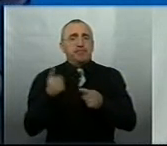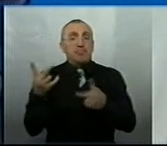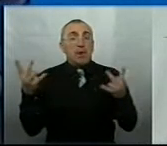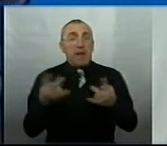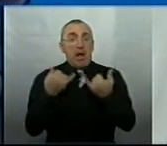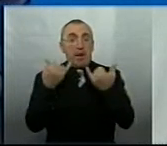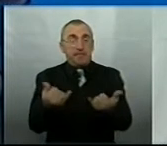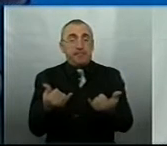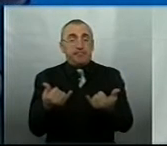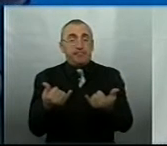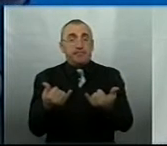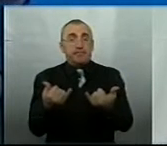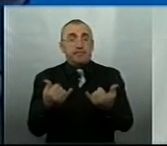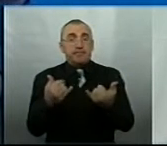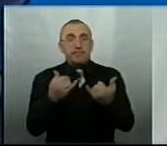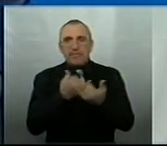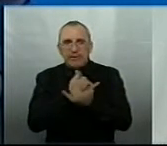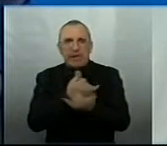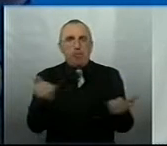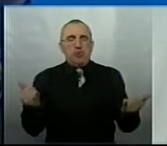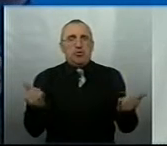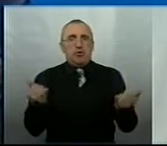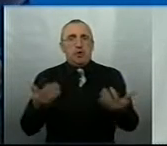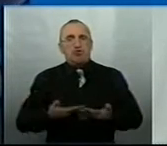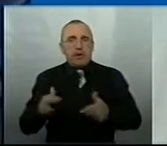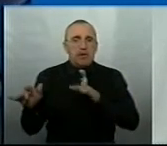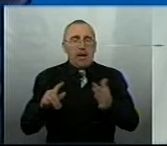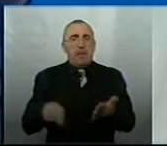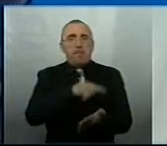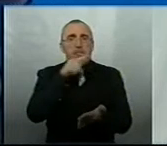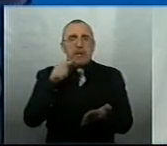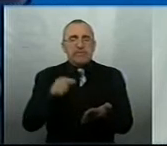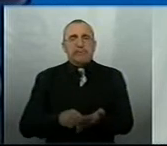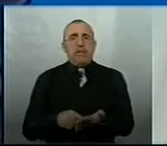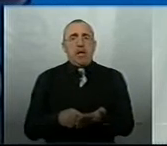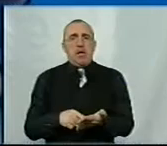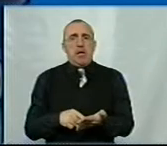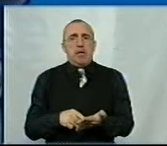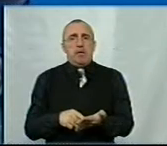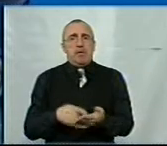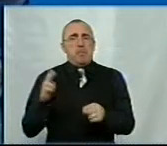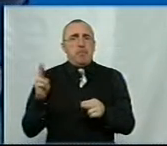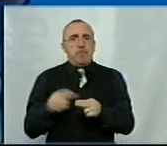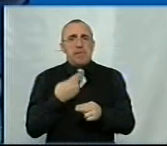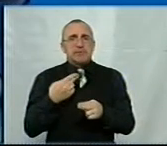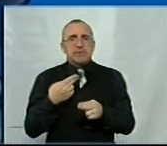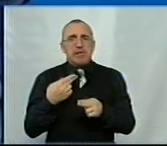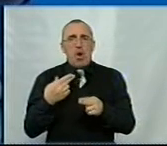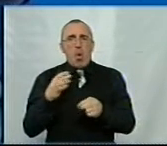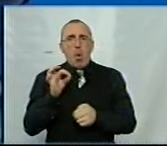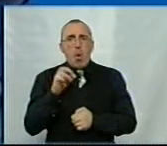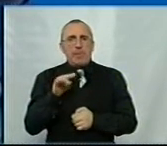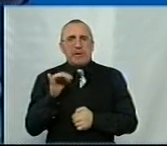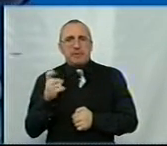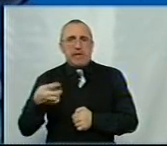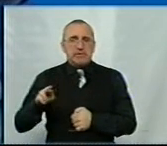того, щоб забезпечити життєдіяльність міста без оптимізації, то